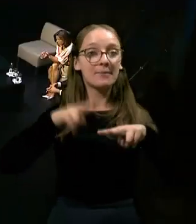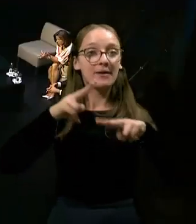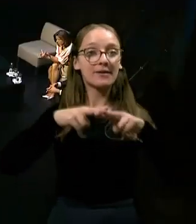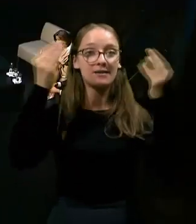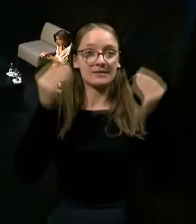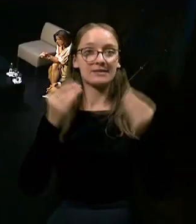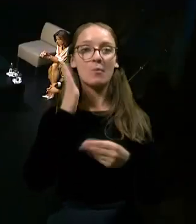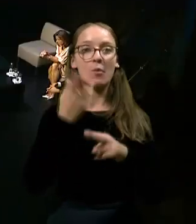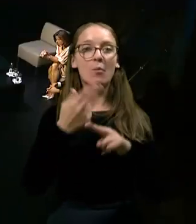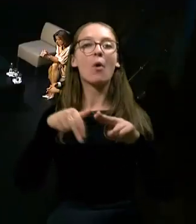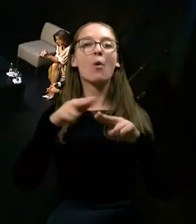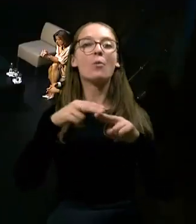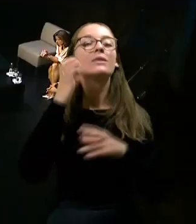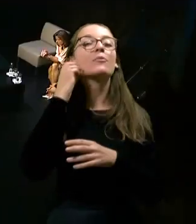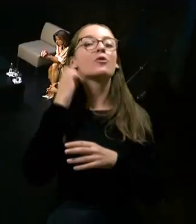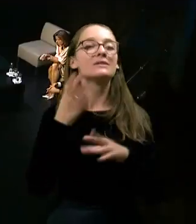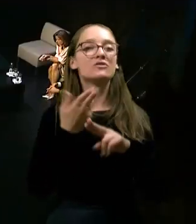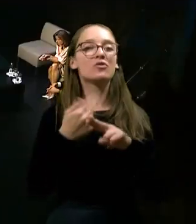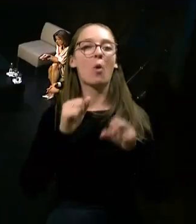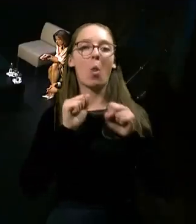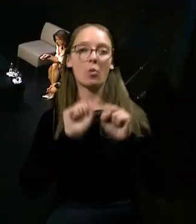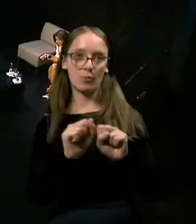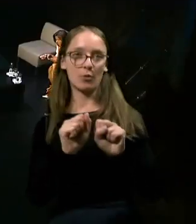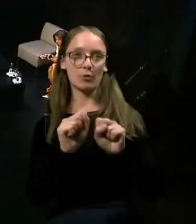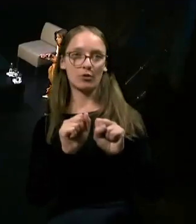bo kmetijstva boli odporen na suše.